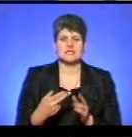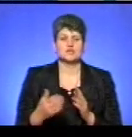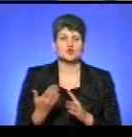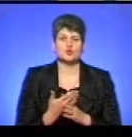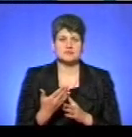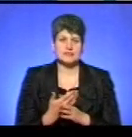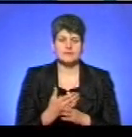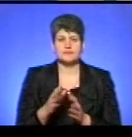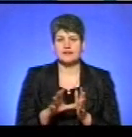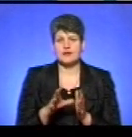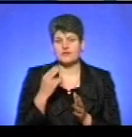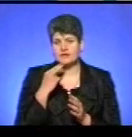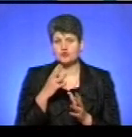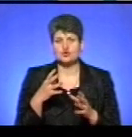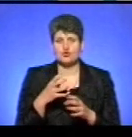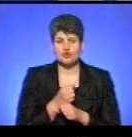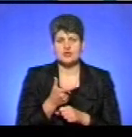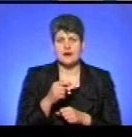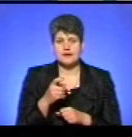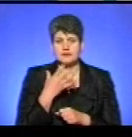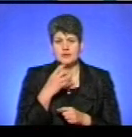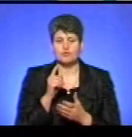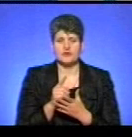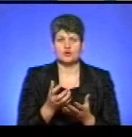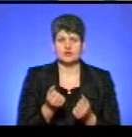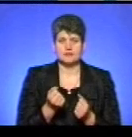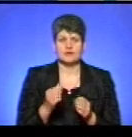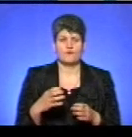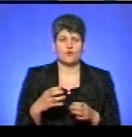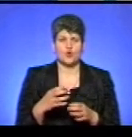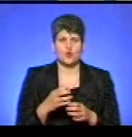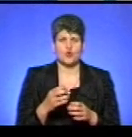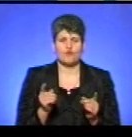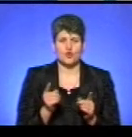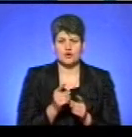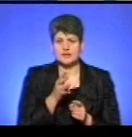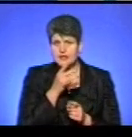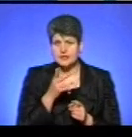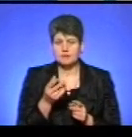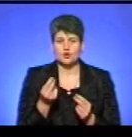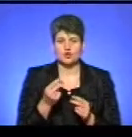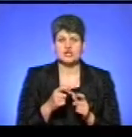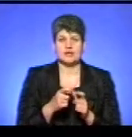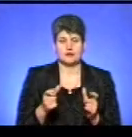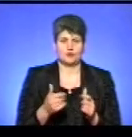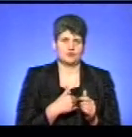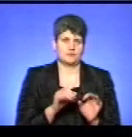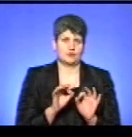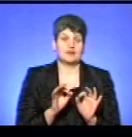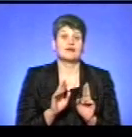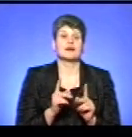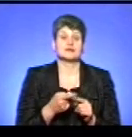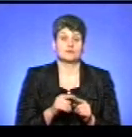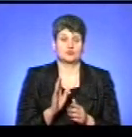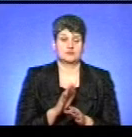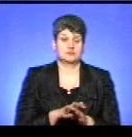енергозбереження, скорочують споживання газу, тепла, повинні отримати у найкоротший термін гроші на картки. Хочу, щоб ви прокоментували, як це буде